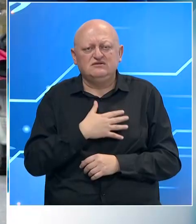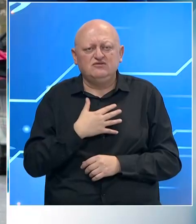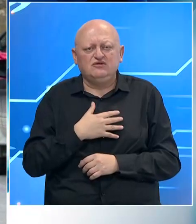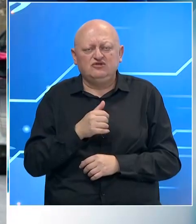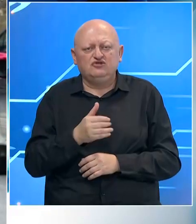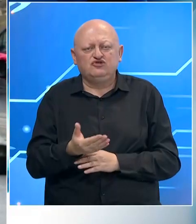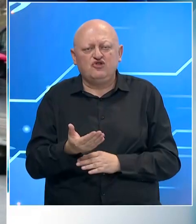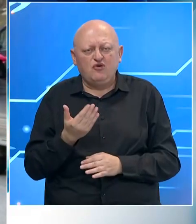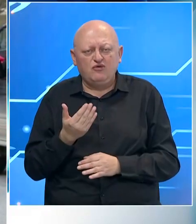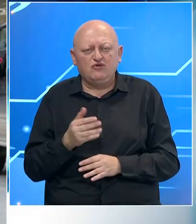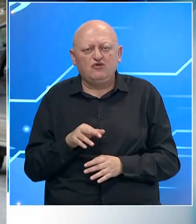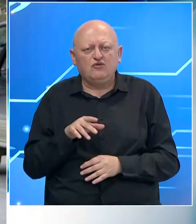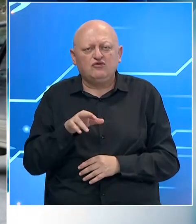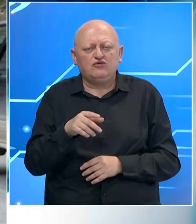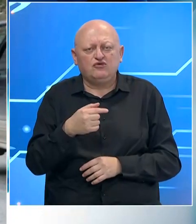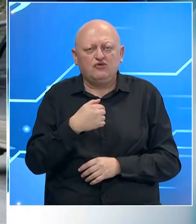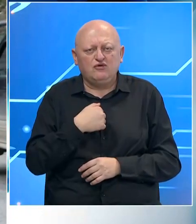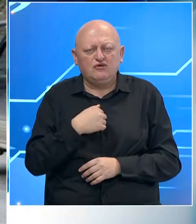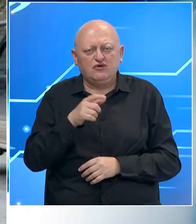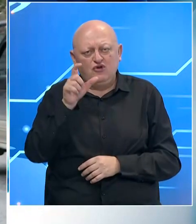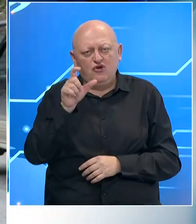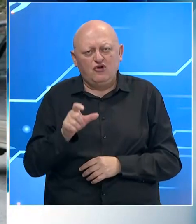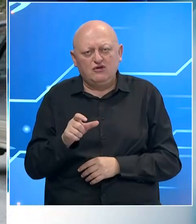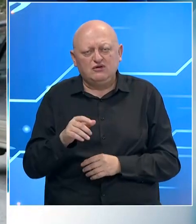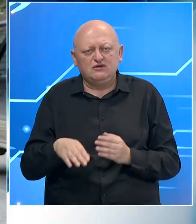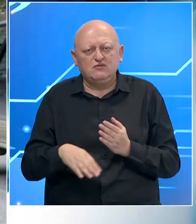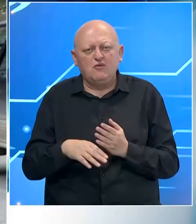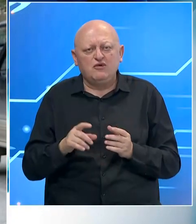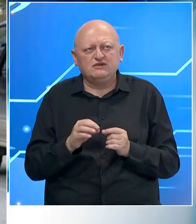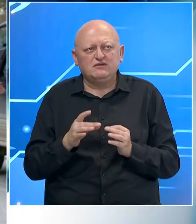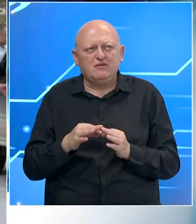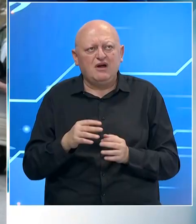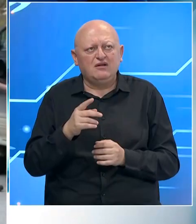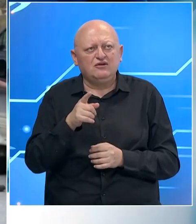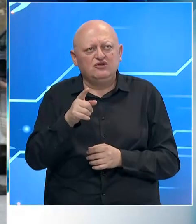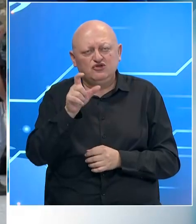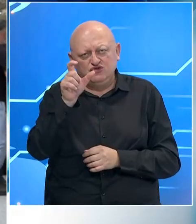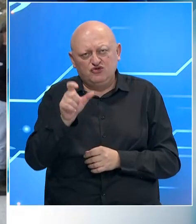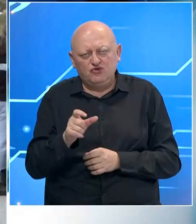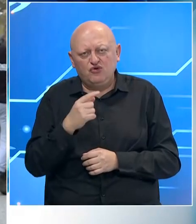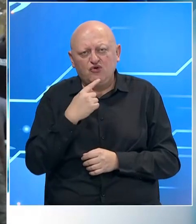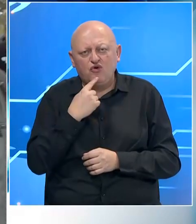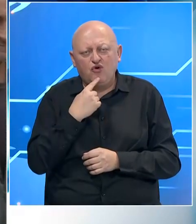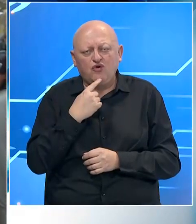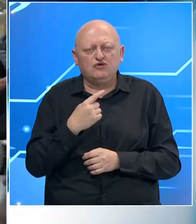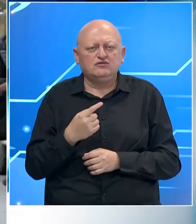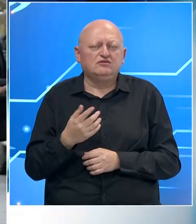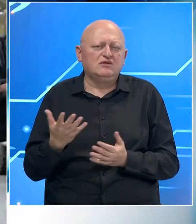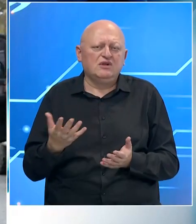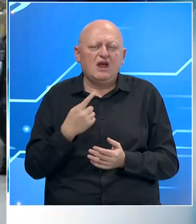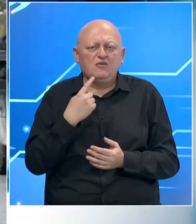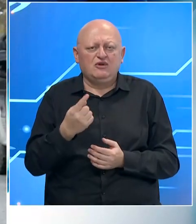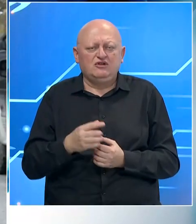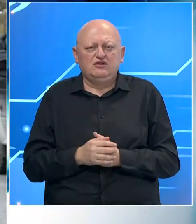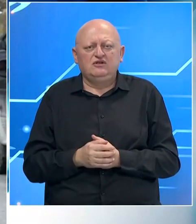se što prije dođe do nas osoba koja iz Pomozi Baj, jer upravo to su te osobe koje su, hajmo reći,